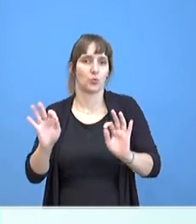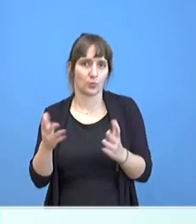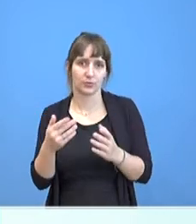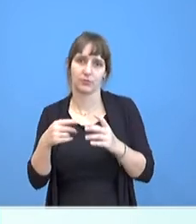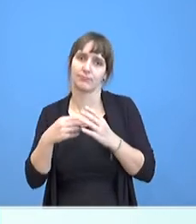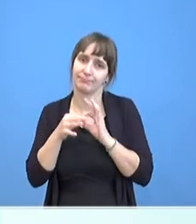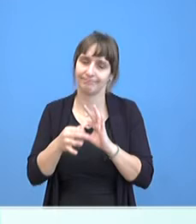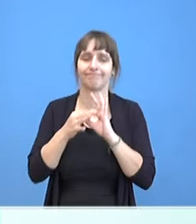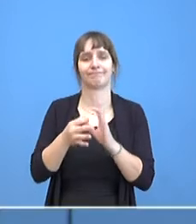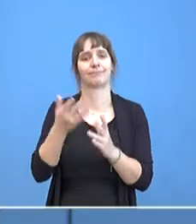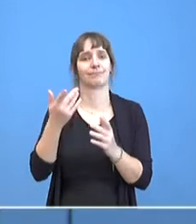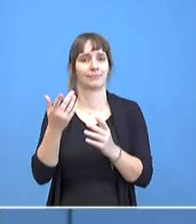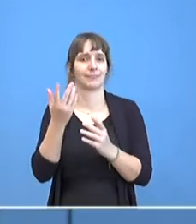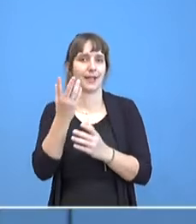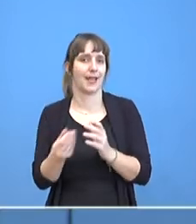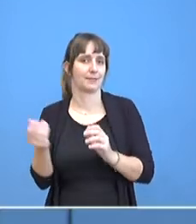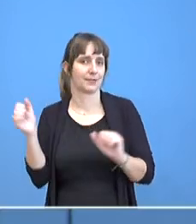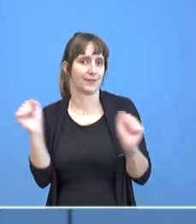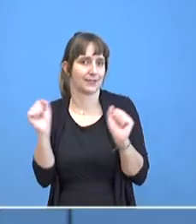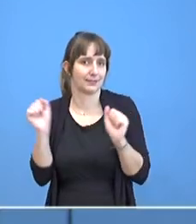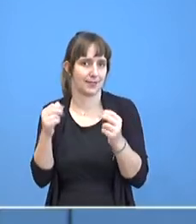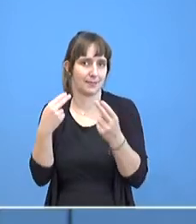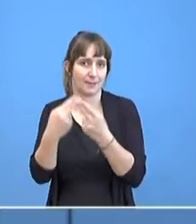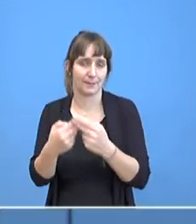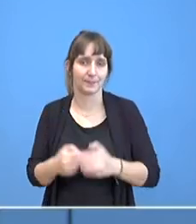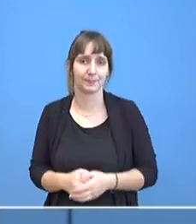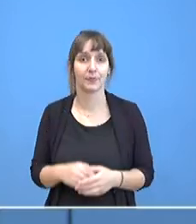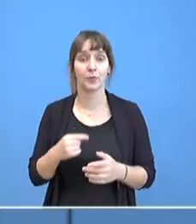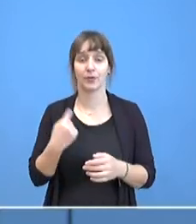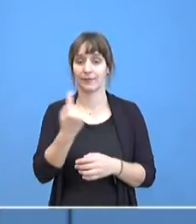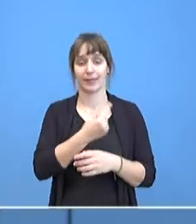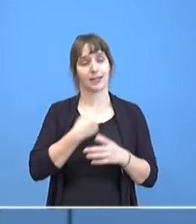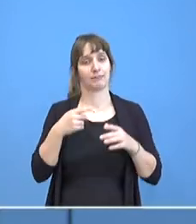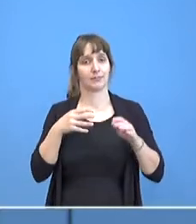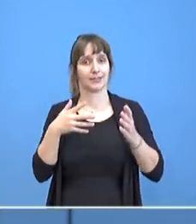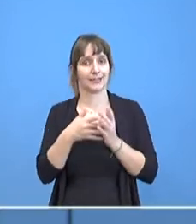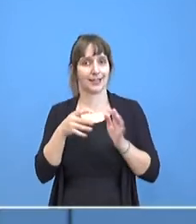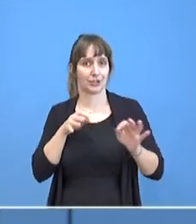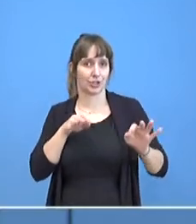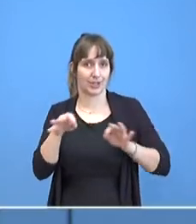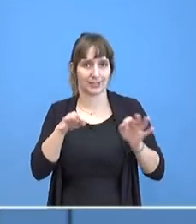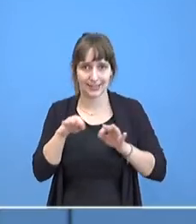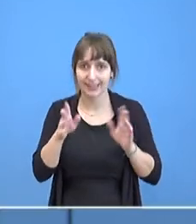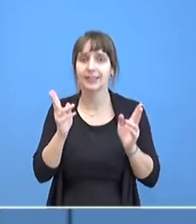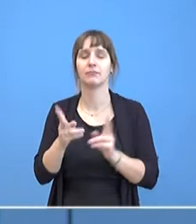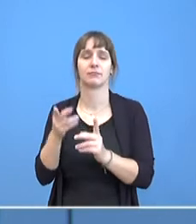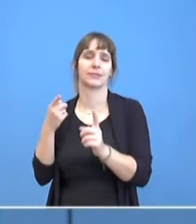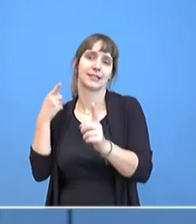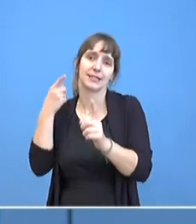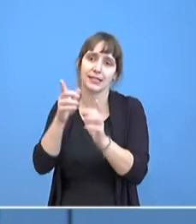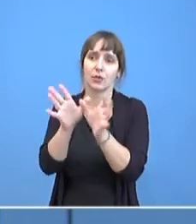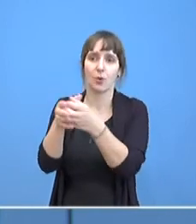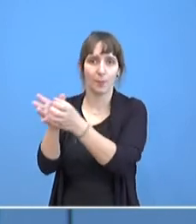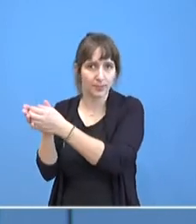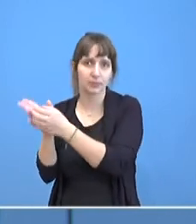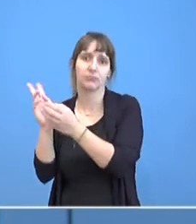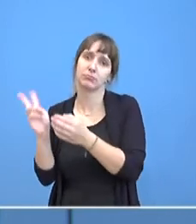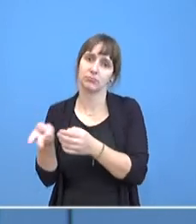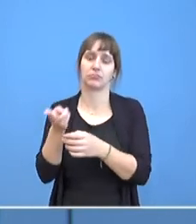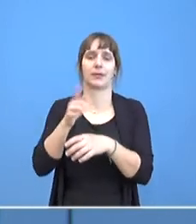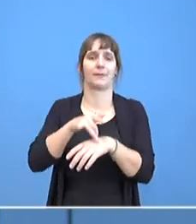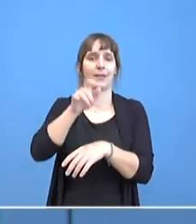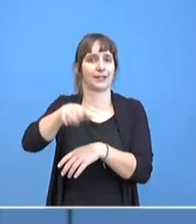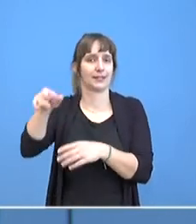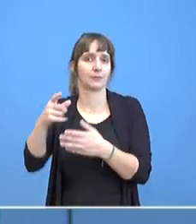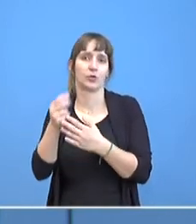zielt speziell auf die besonders vulnerablen Gruppen, also insbesondere in den medizinischen Einrichtungen.